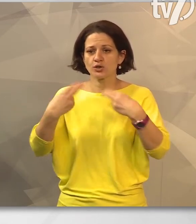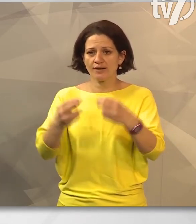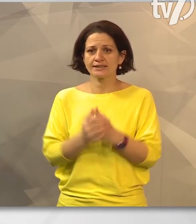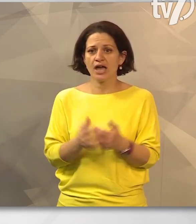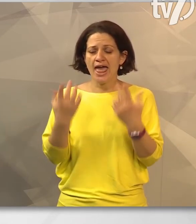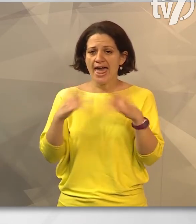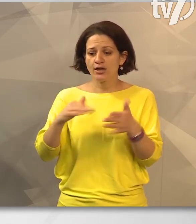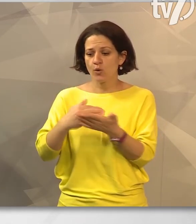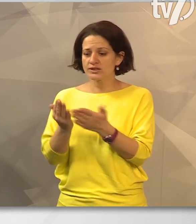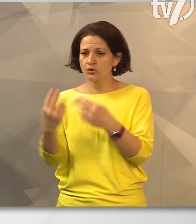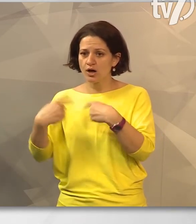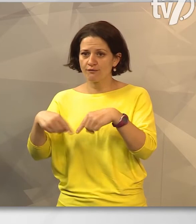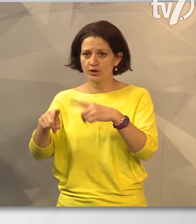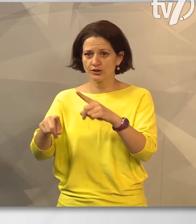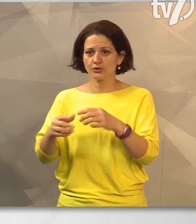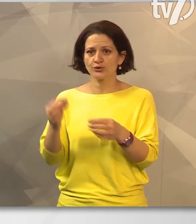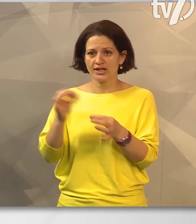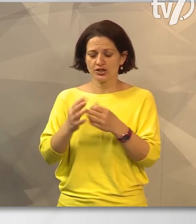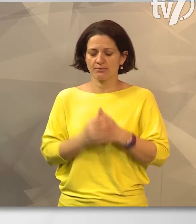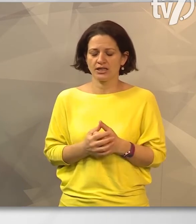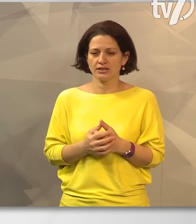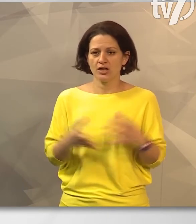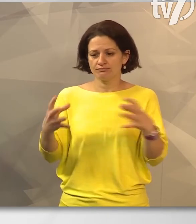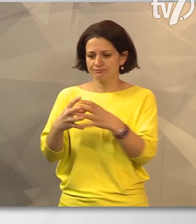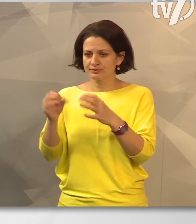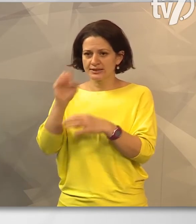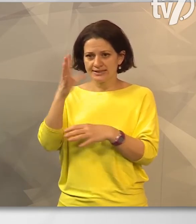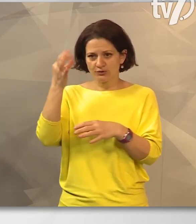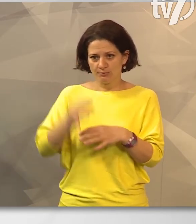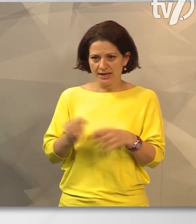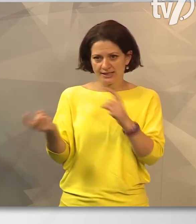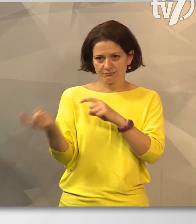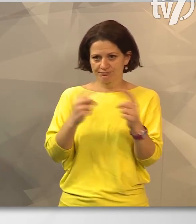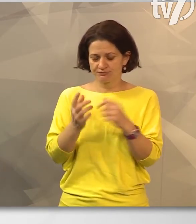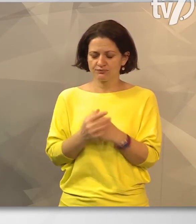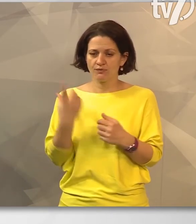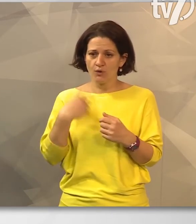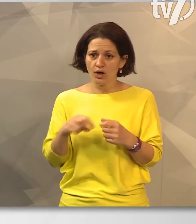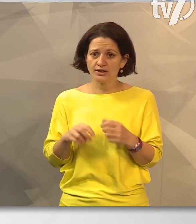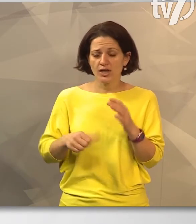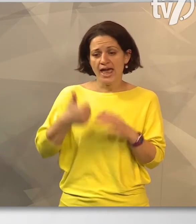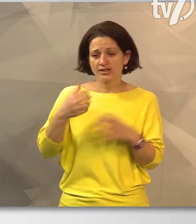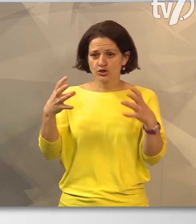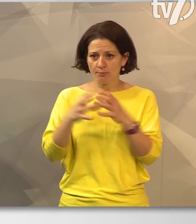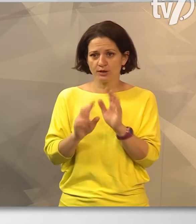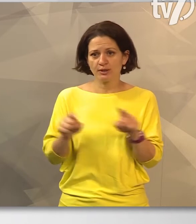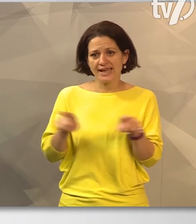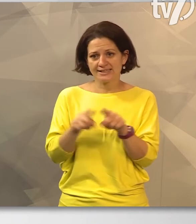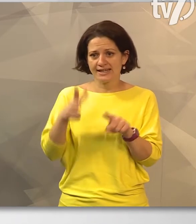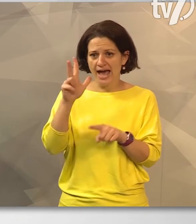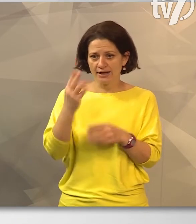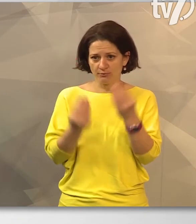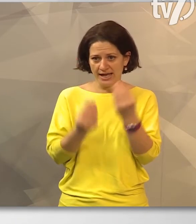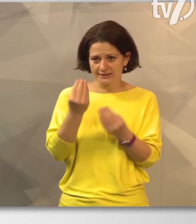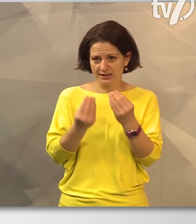követően a helyosztókkal folytatódott az esemény. Az együttesek 15 perces csatákat vívtak úgy, hogy csapatonként egyszerre három